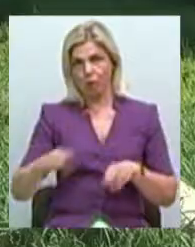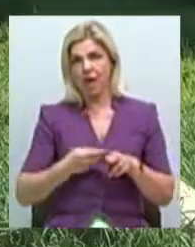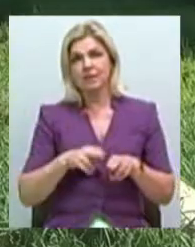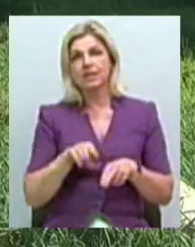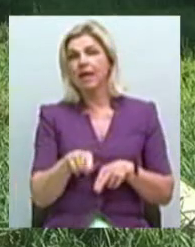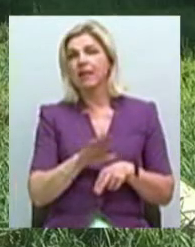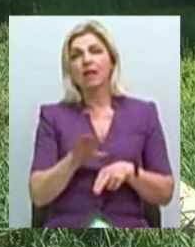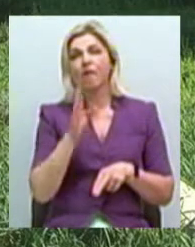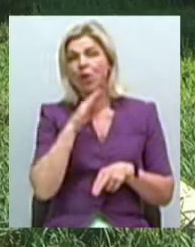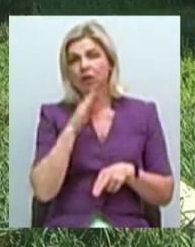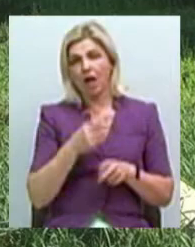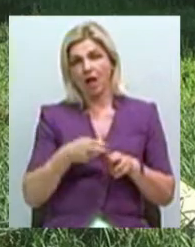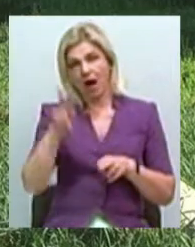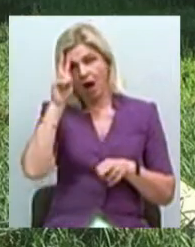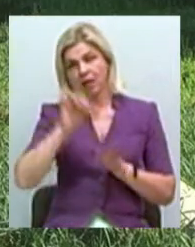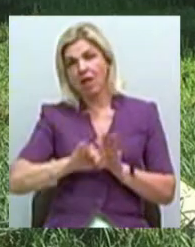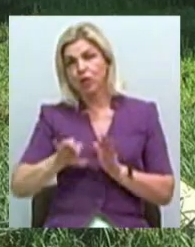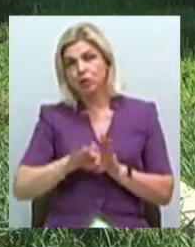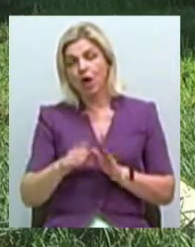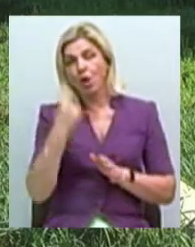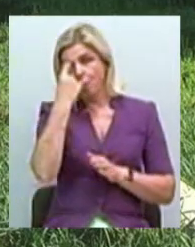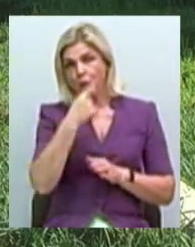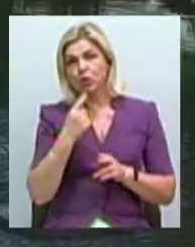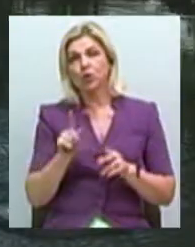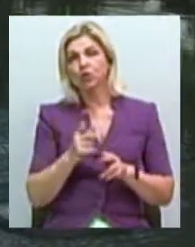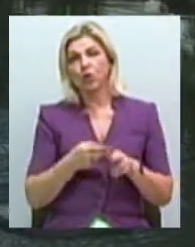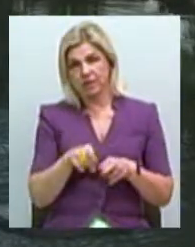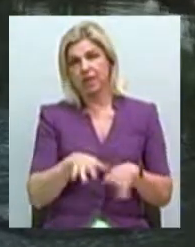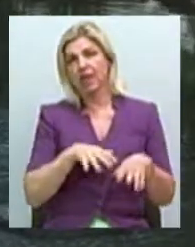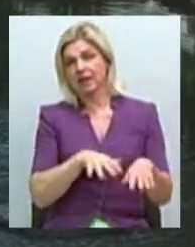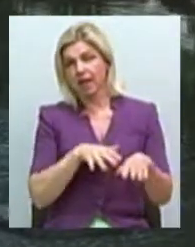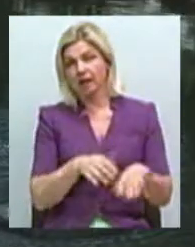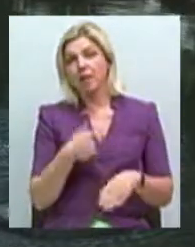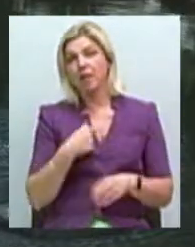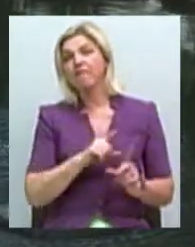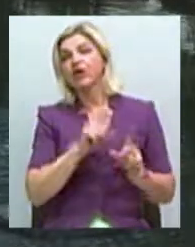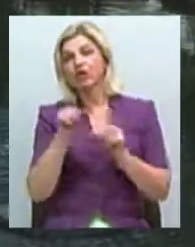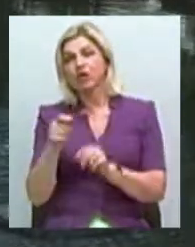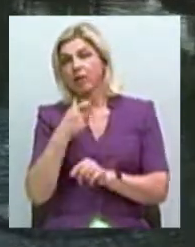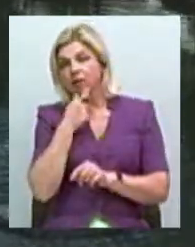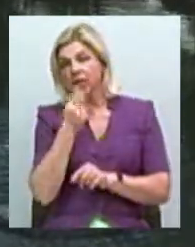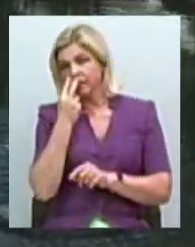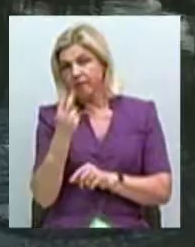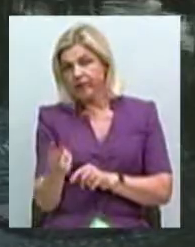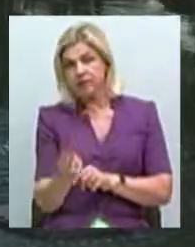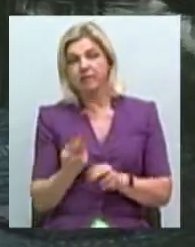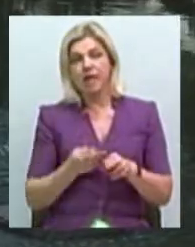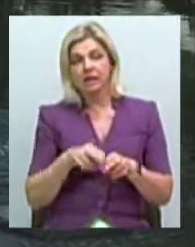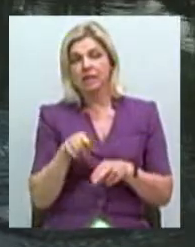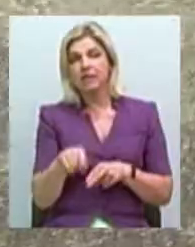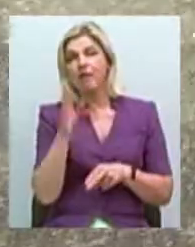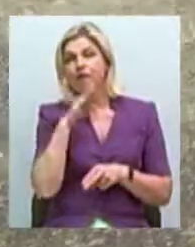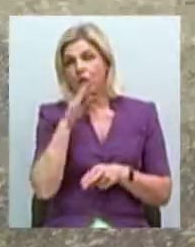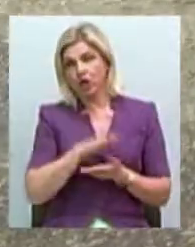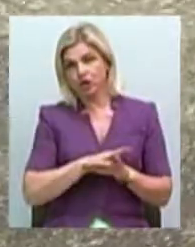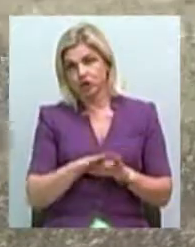каналізація чи щось таке. Схоже, що це йде. Ми туди виїжджали, дивилися, це вода начебто